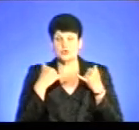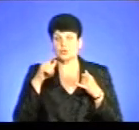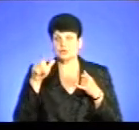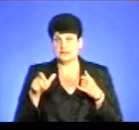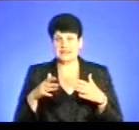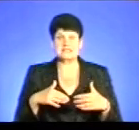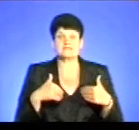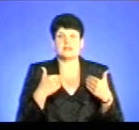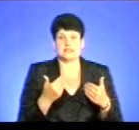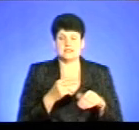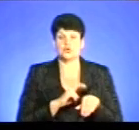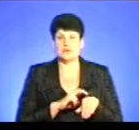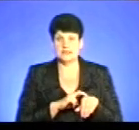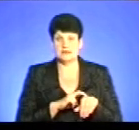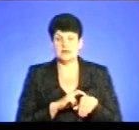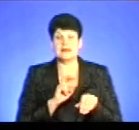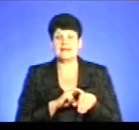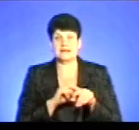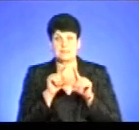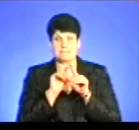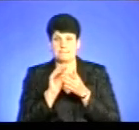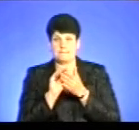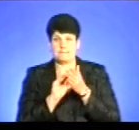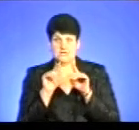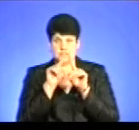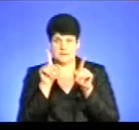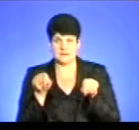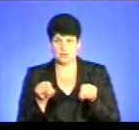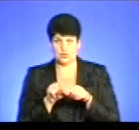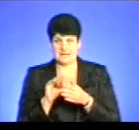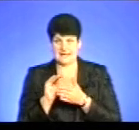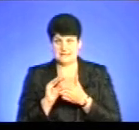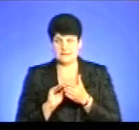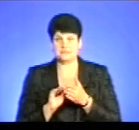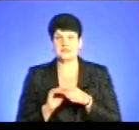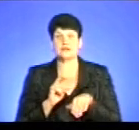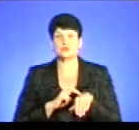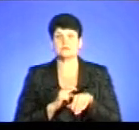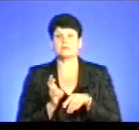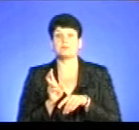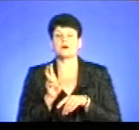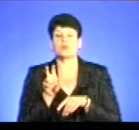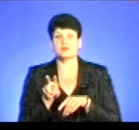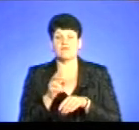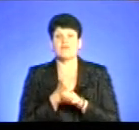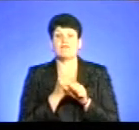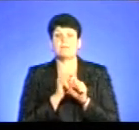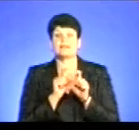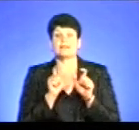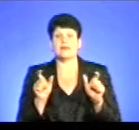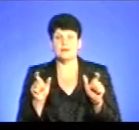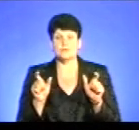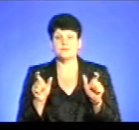звертається до лікаря, лікар виписує електронний рецепт. І пацієнт, прийшовши в аптеку чи